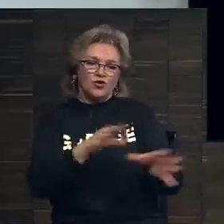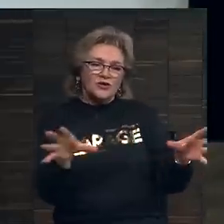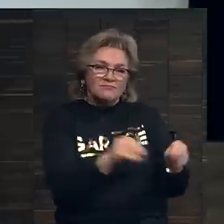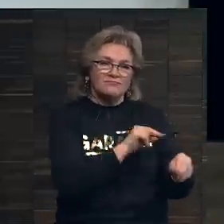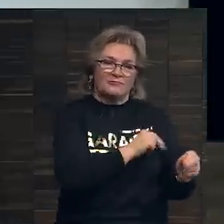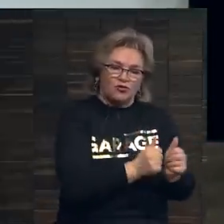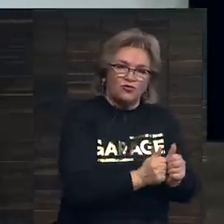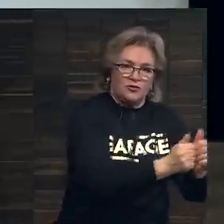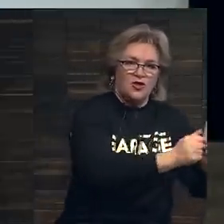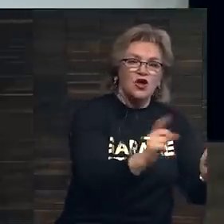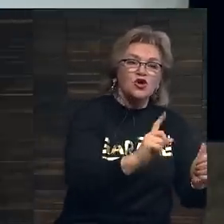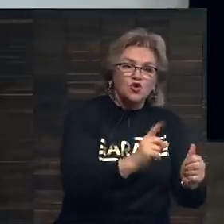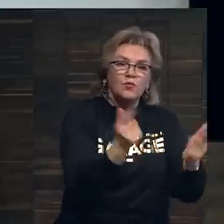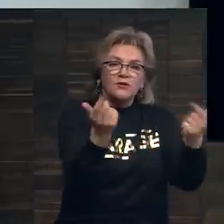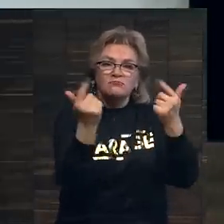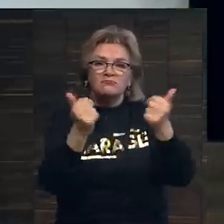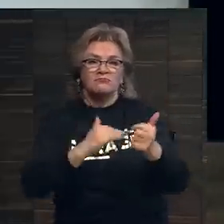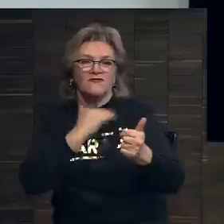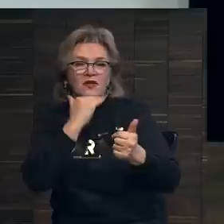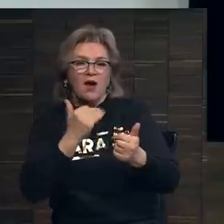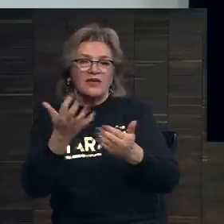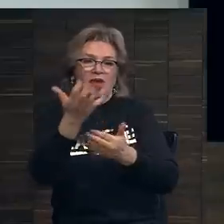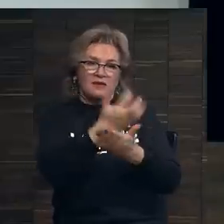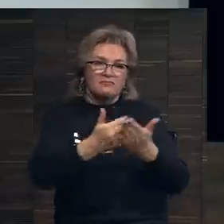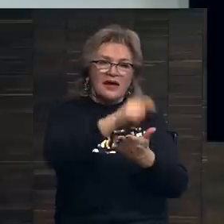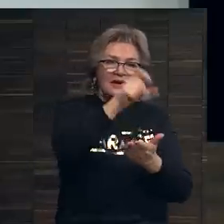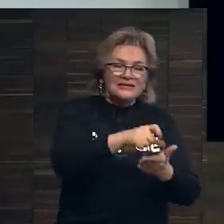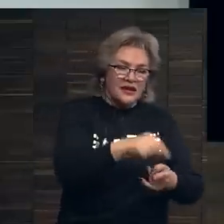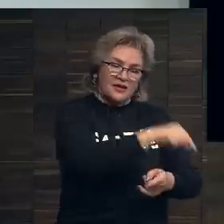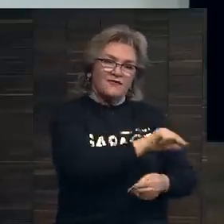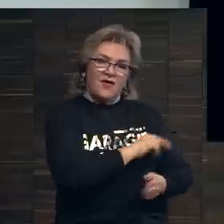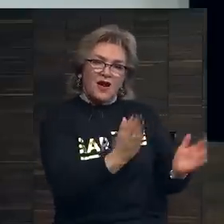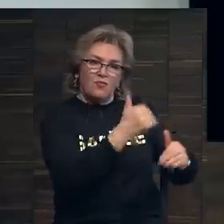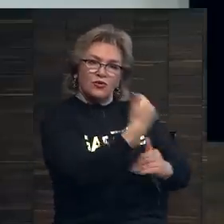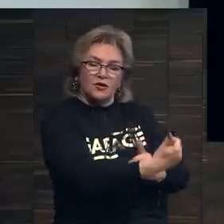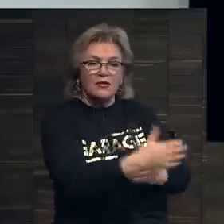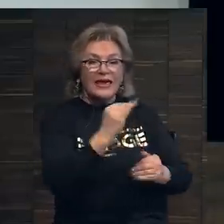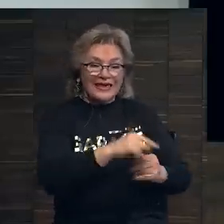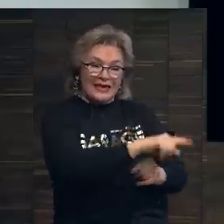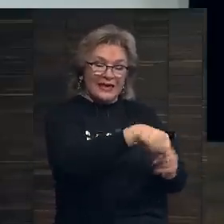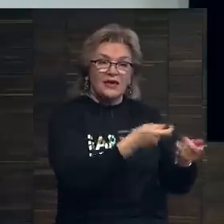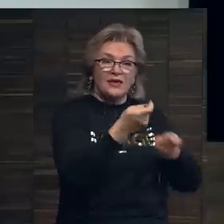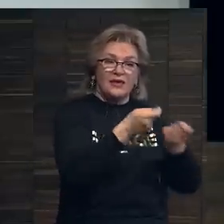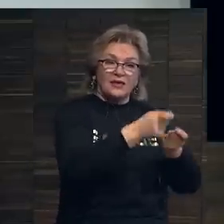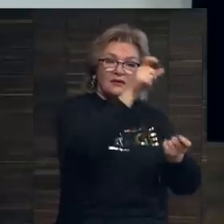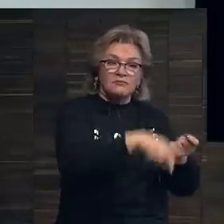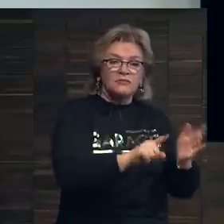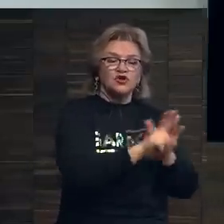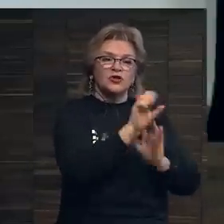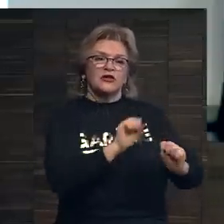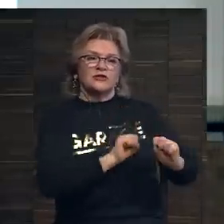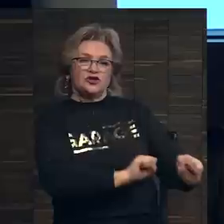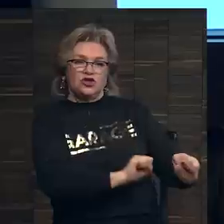сотрудничать для того, чтобы привлечь внимание коллекционеров к работам художника и так далее. и галерист начинает защищать